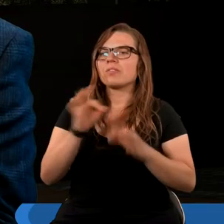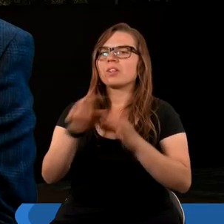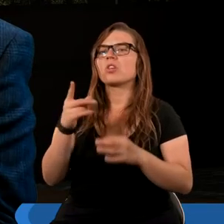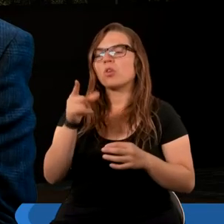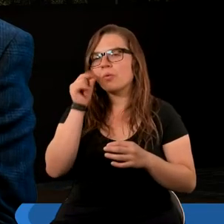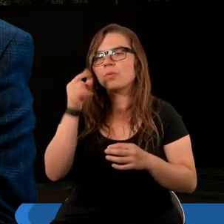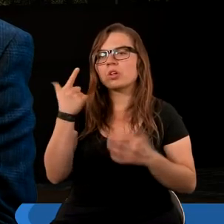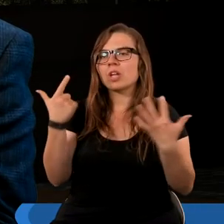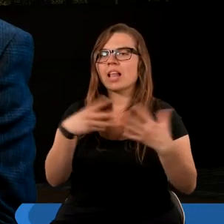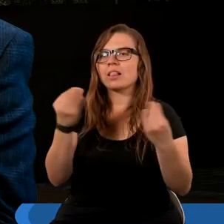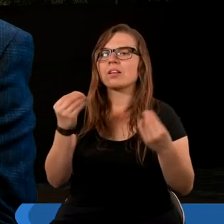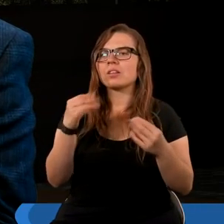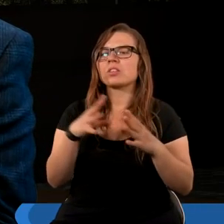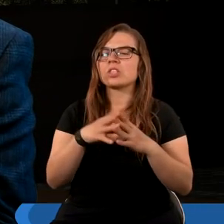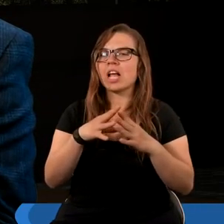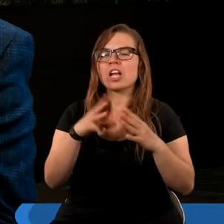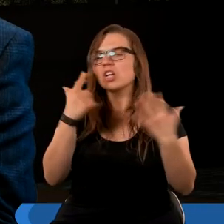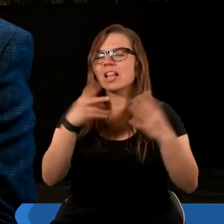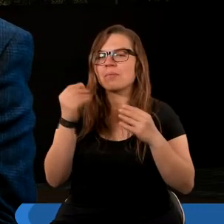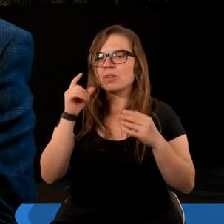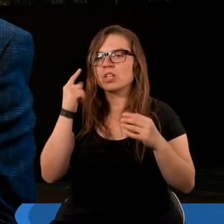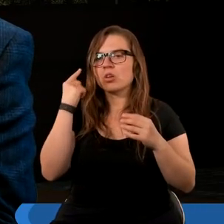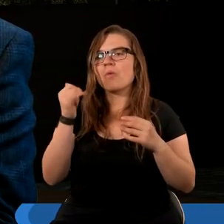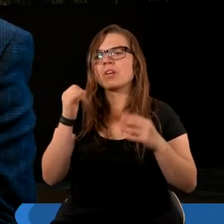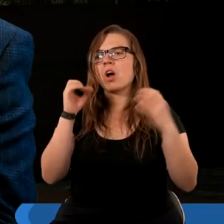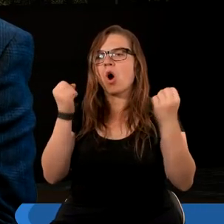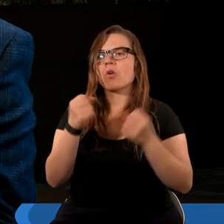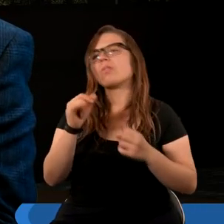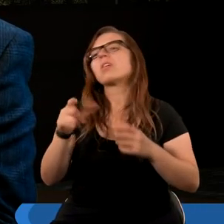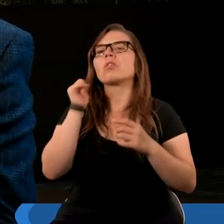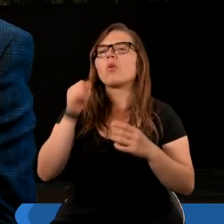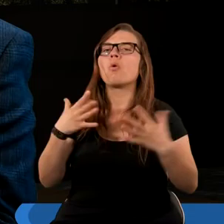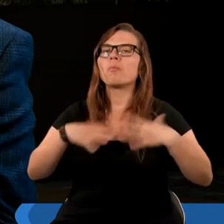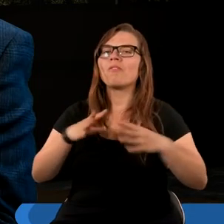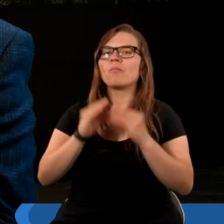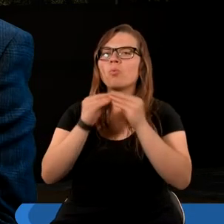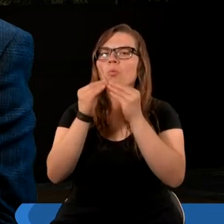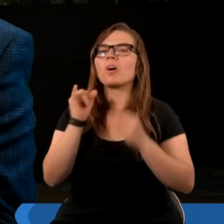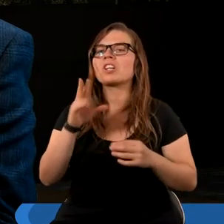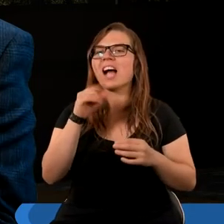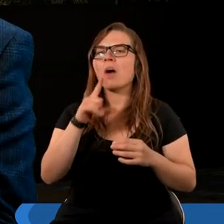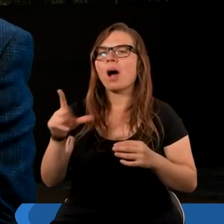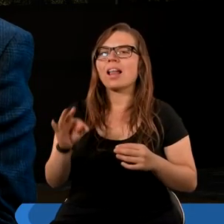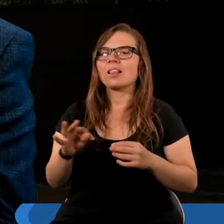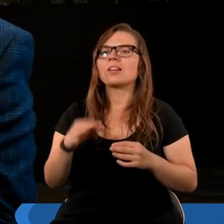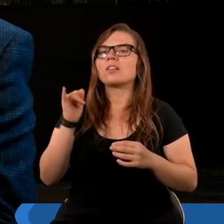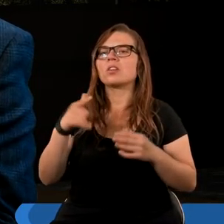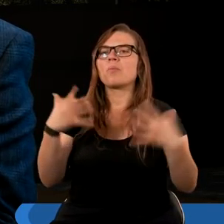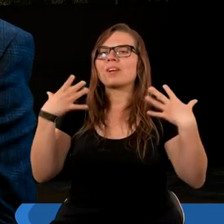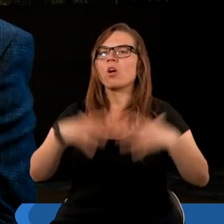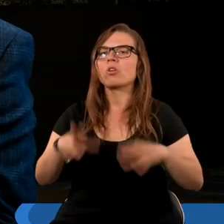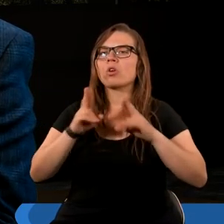mającym siedem głów i dziesięć rogów. A kobieta była przyodziana w purpurę i szkarłat i